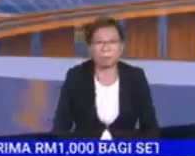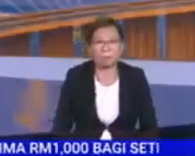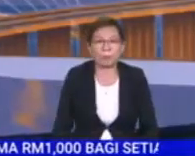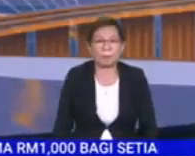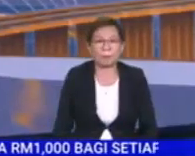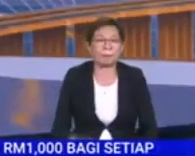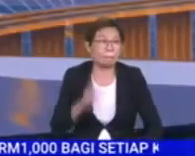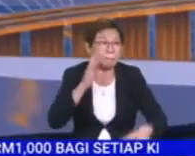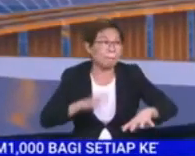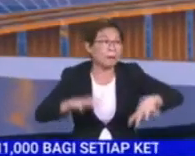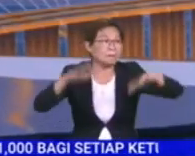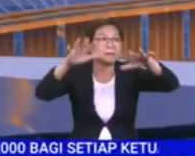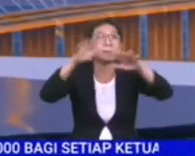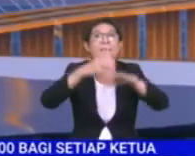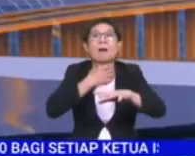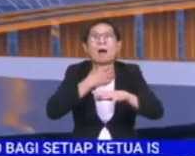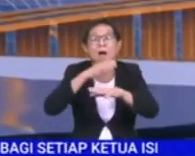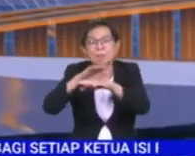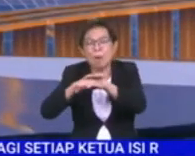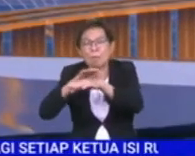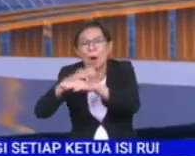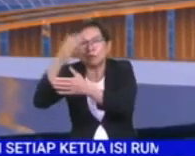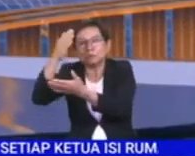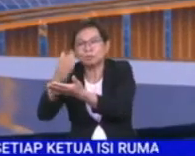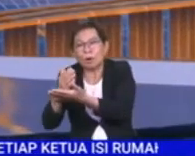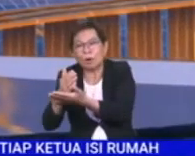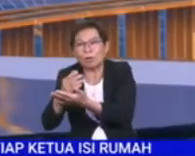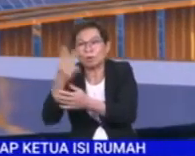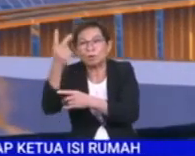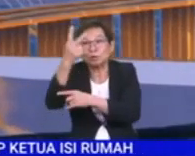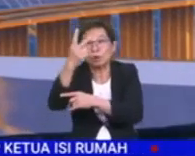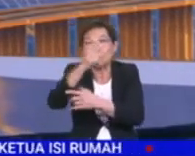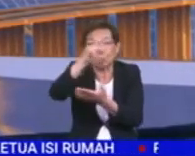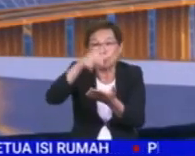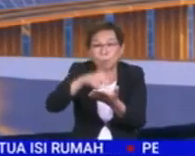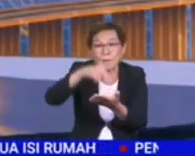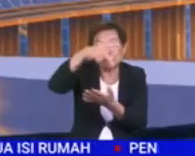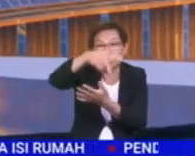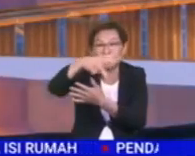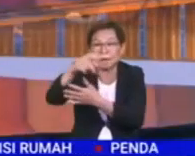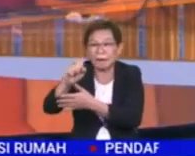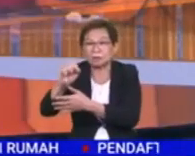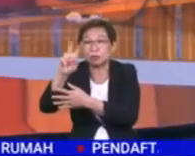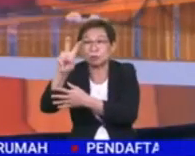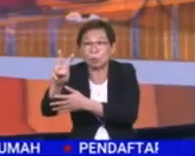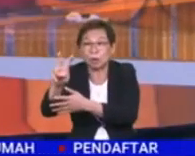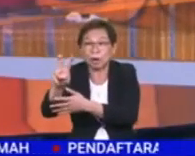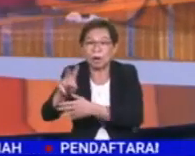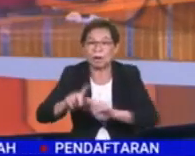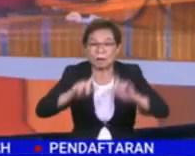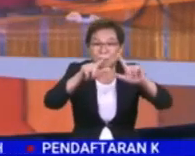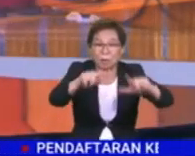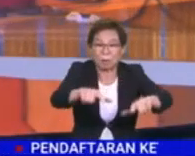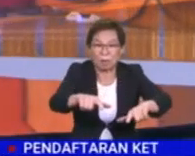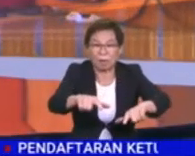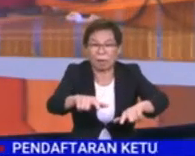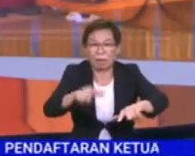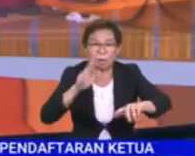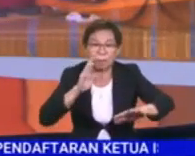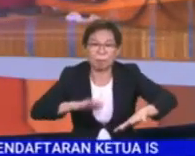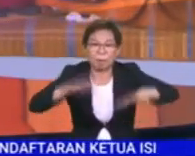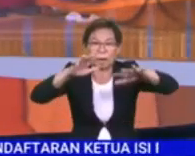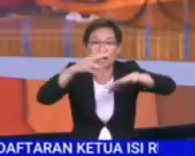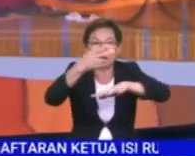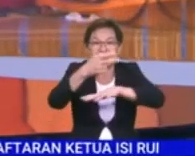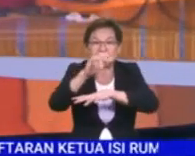Situasi banji di Perak beransur pulih selepas dua buah pusat pemindahan sementara PPS yang menempatkan mangsa banji di